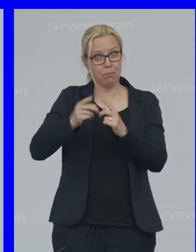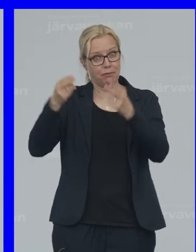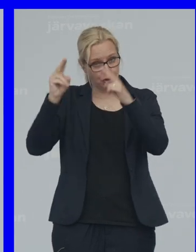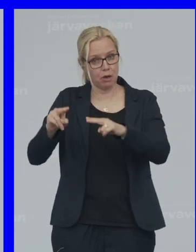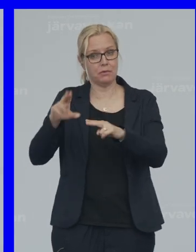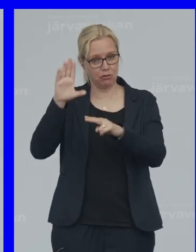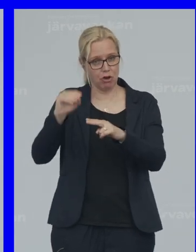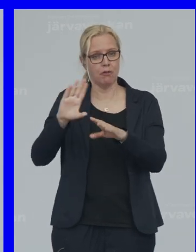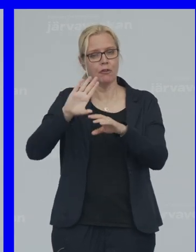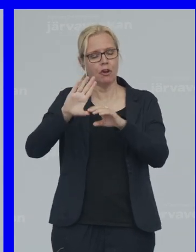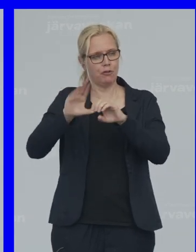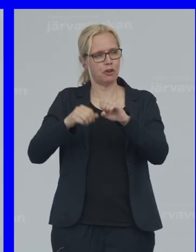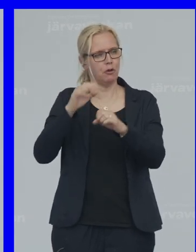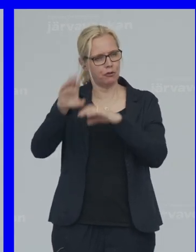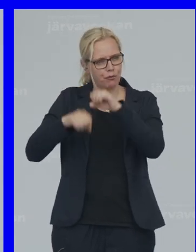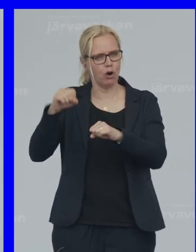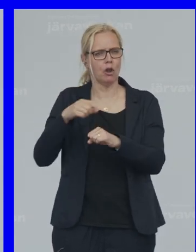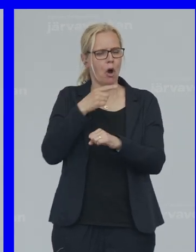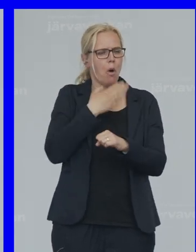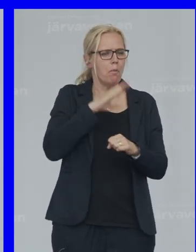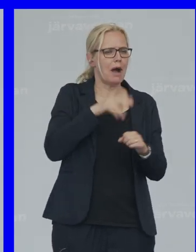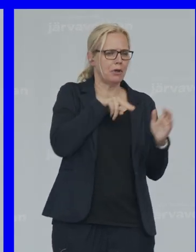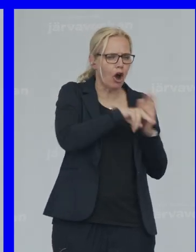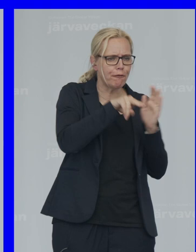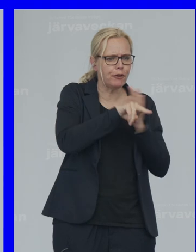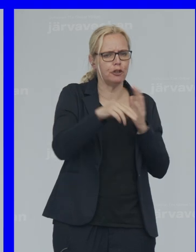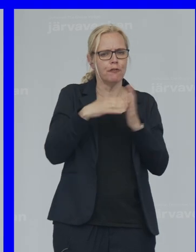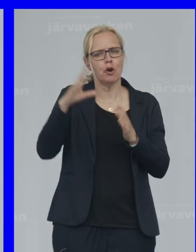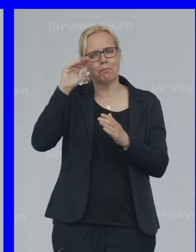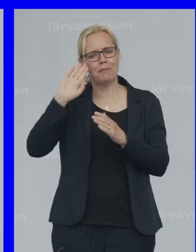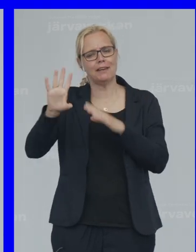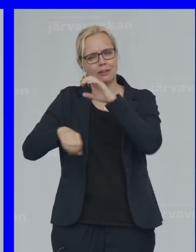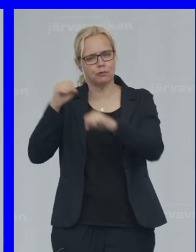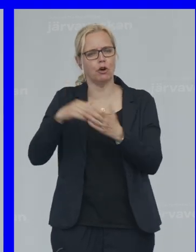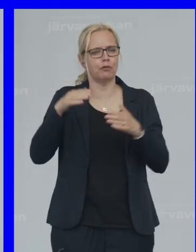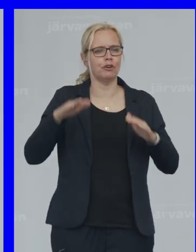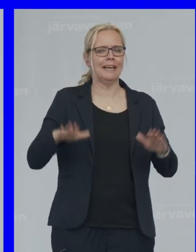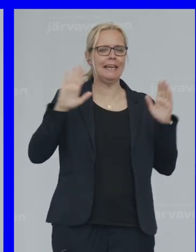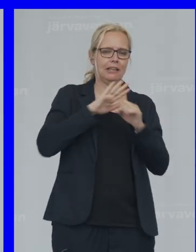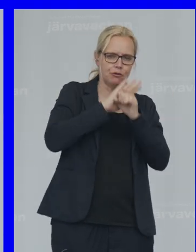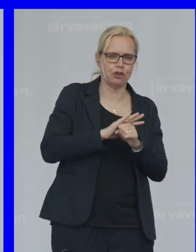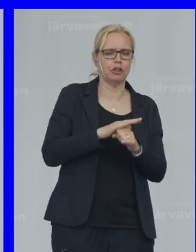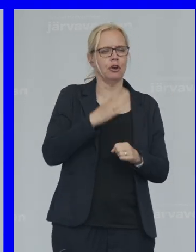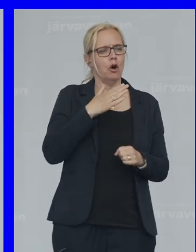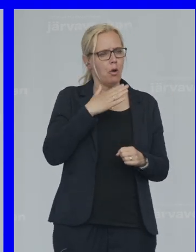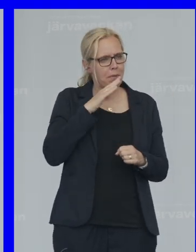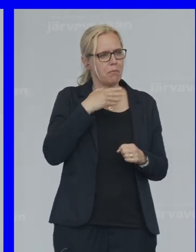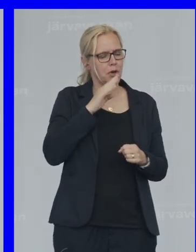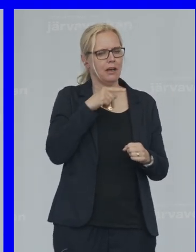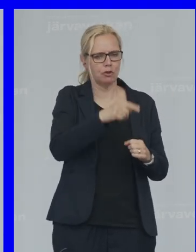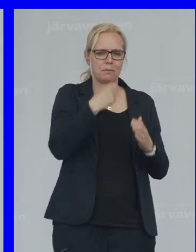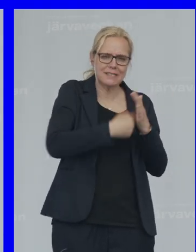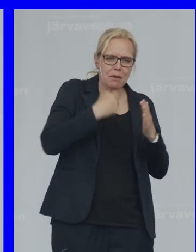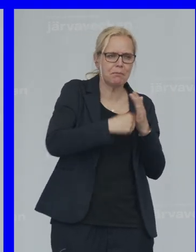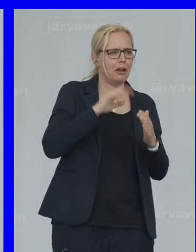utövat Och de är mammor Som har flytt Mäns våld Flytt Hedersförtryck Som kämpar För sina barn Varje